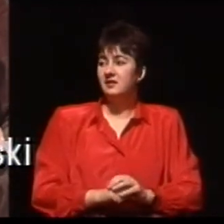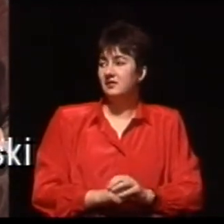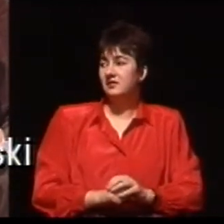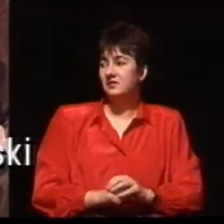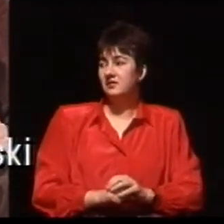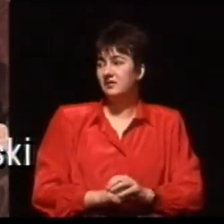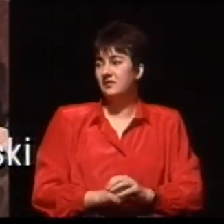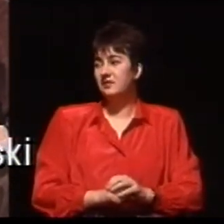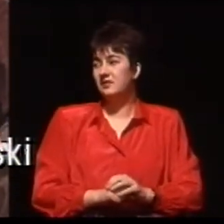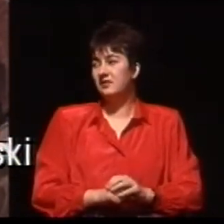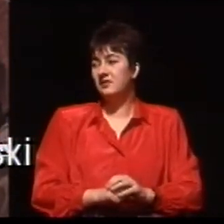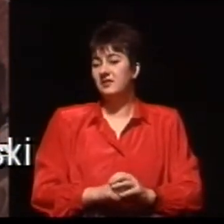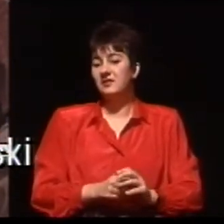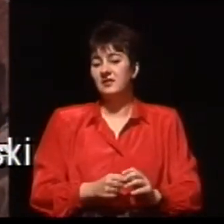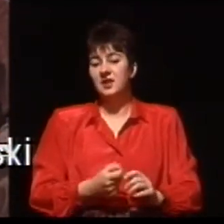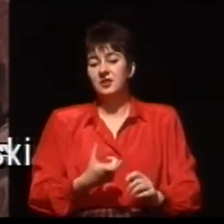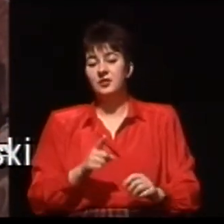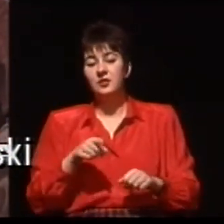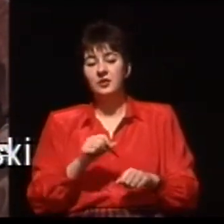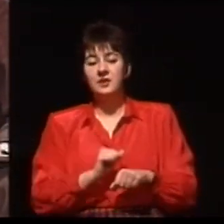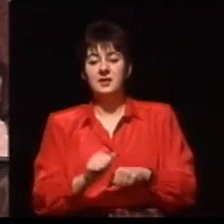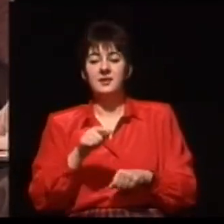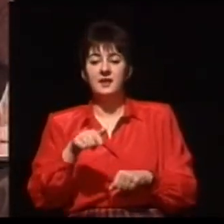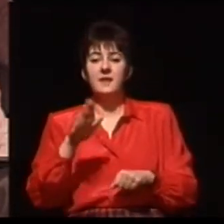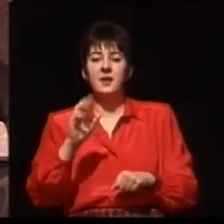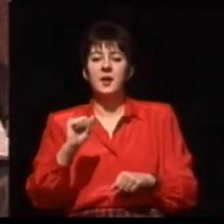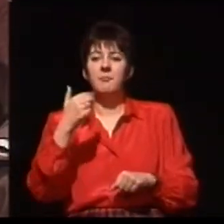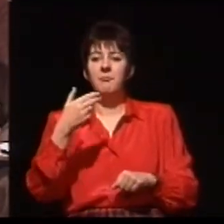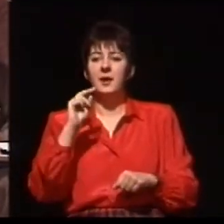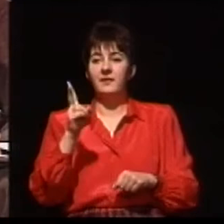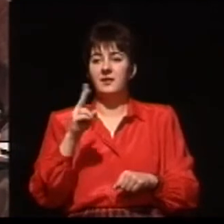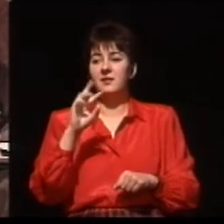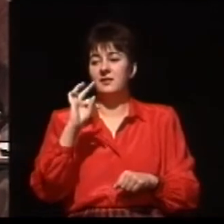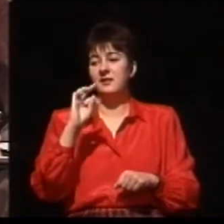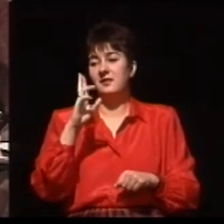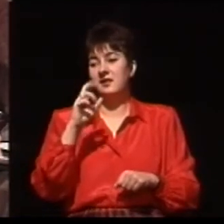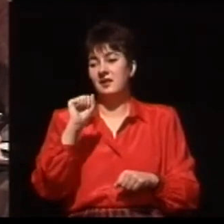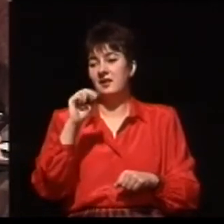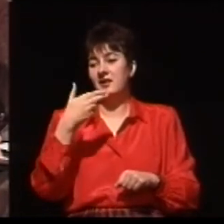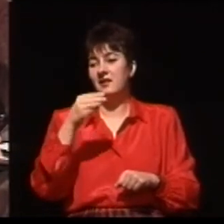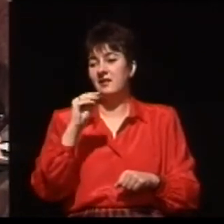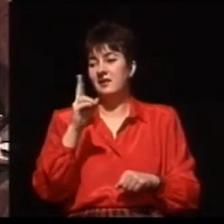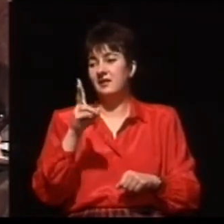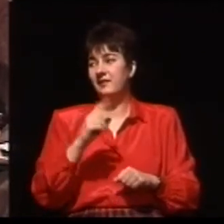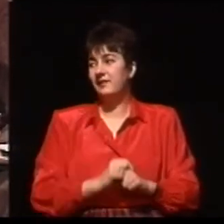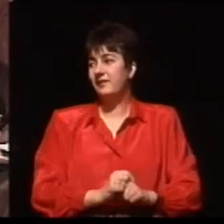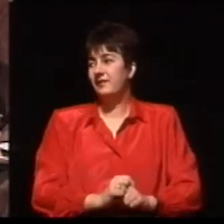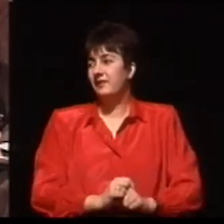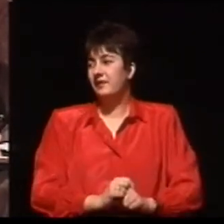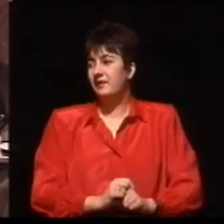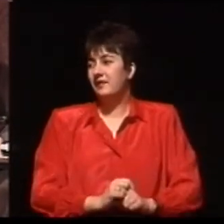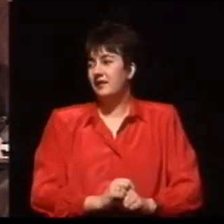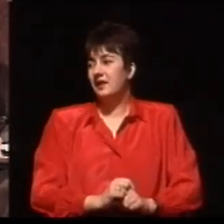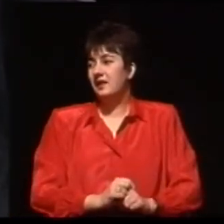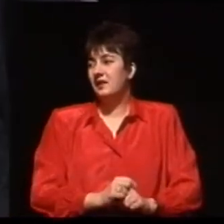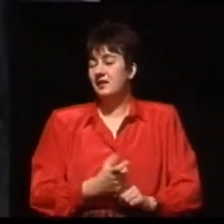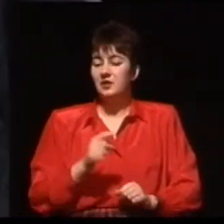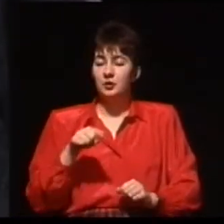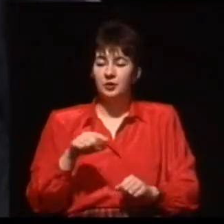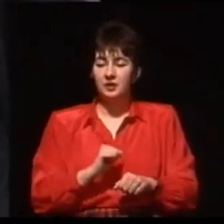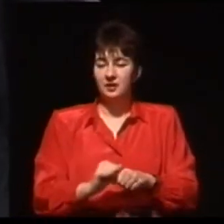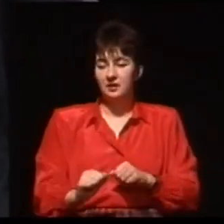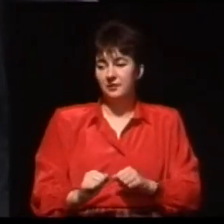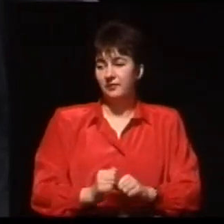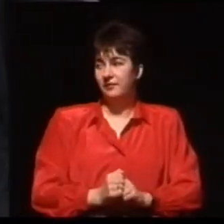bank tkanek. Cóż to takiego w pańskiej karierze? Co to w ogóle za instytucje? To jest bardzo